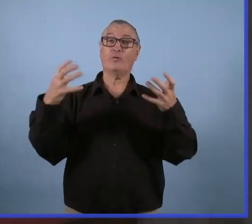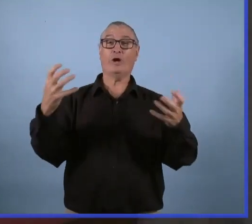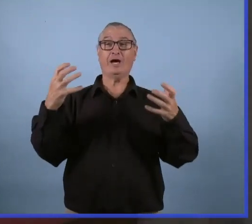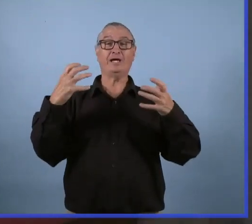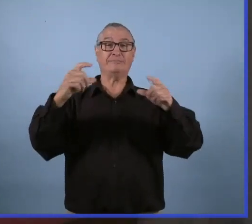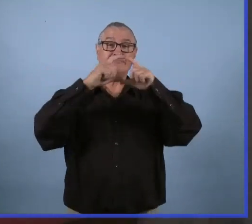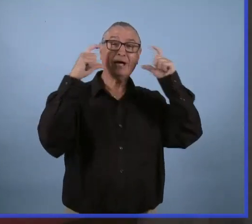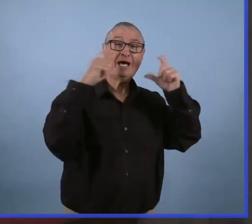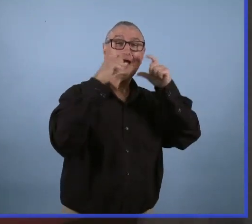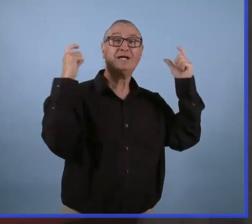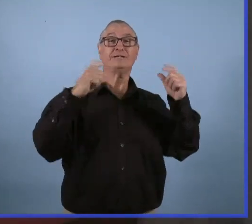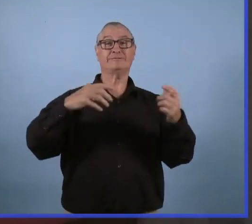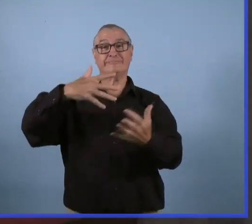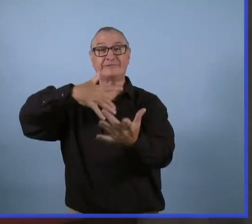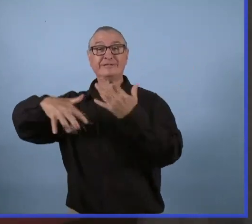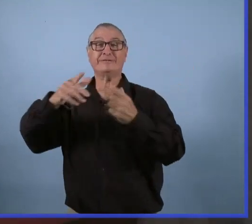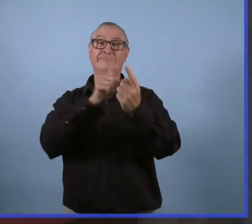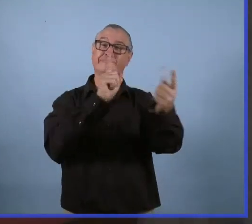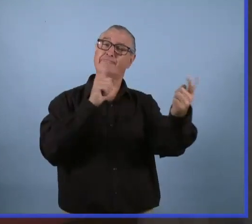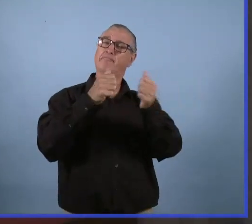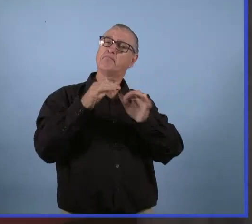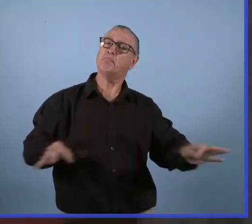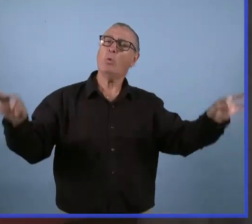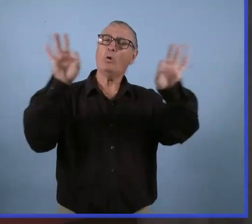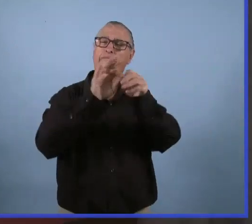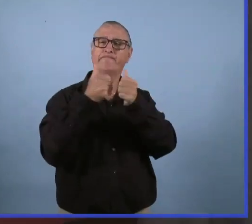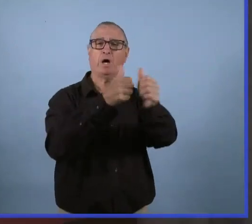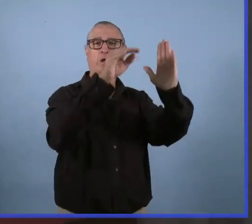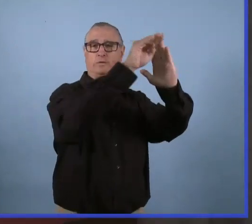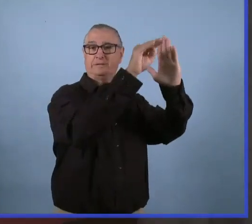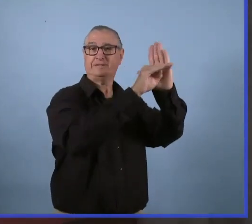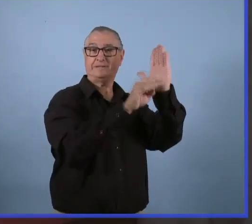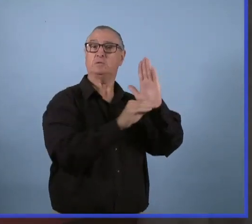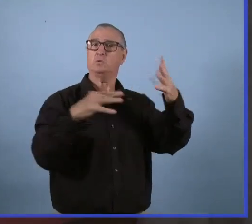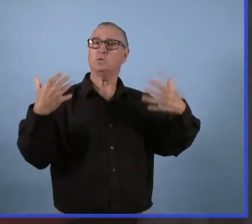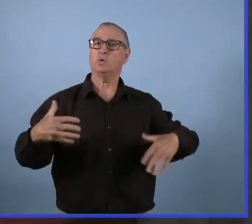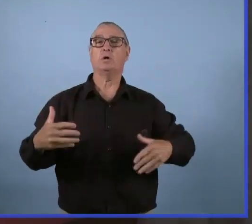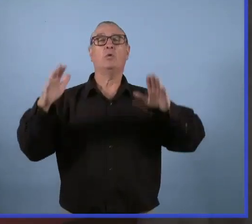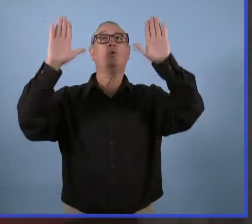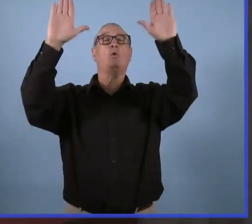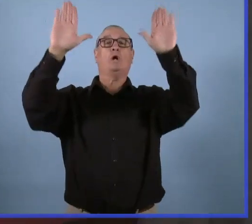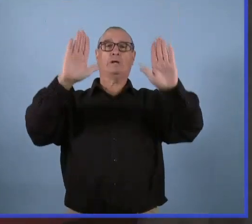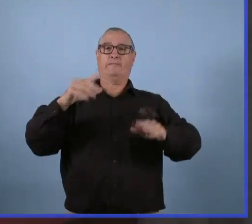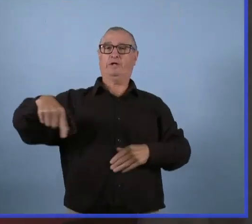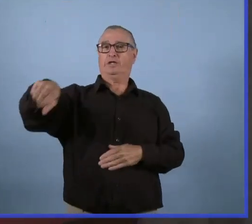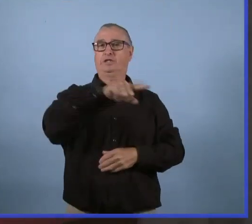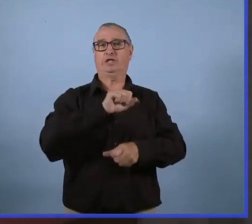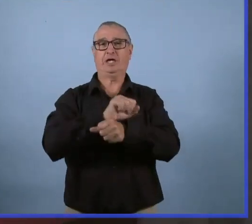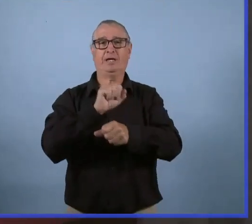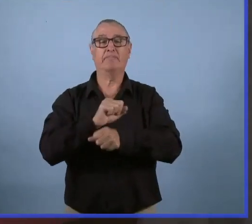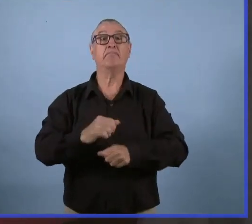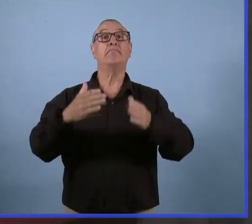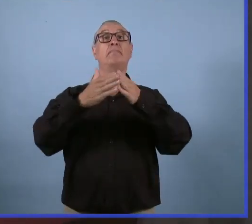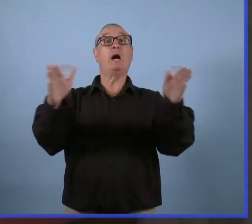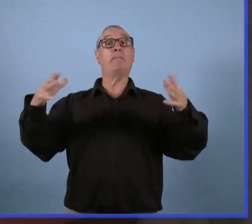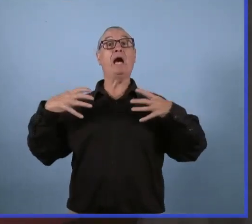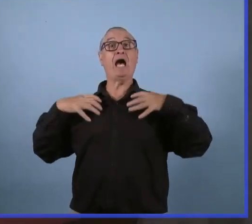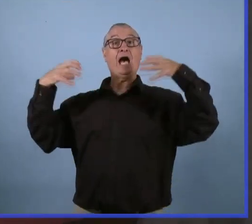faits pour réduire la propagation de la COVID-19, la santé publique a annoncé qu'à partir du 1er juillet,